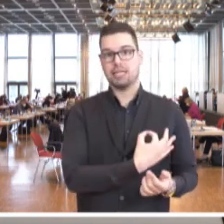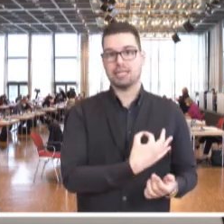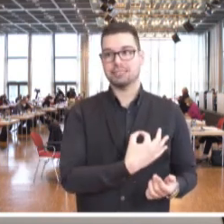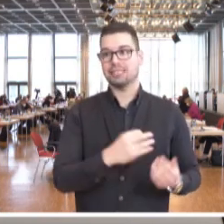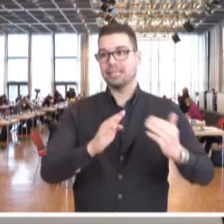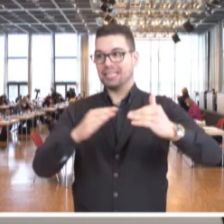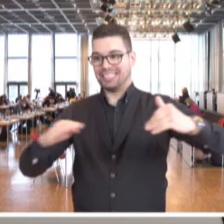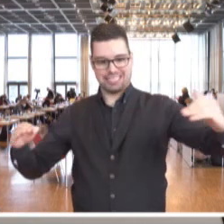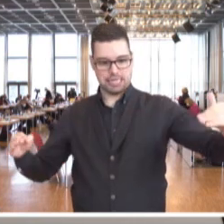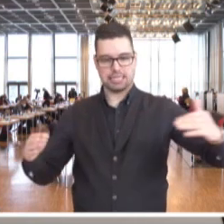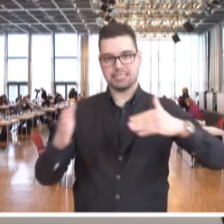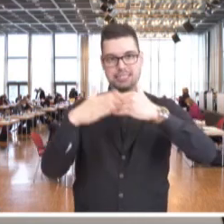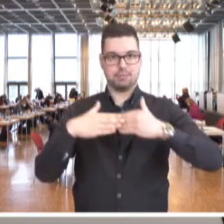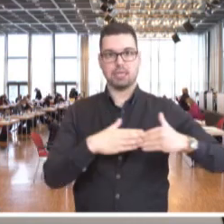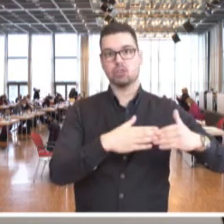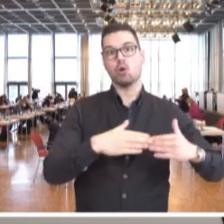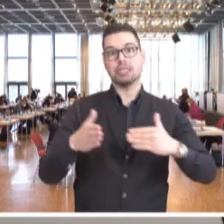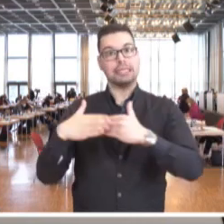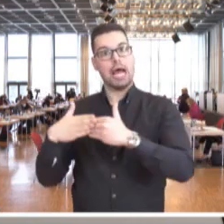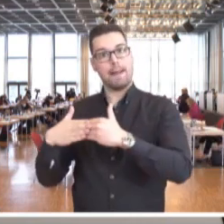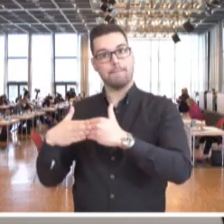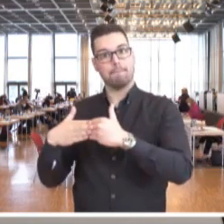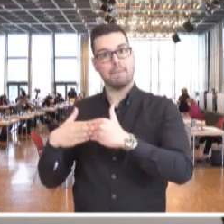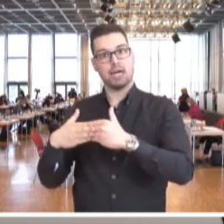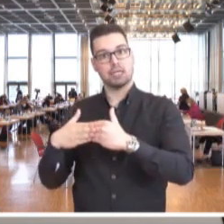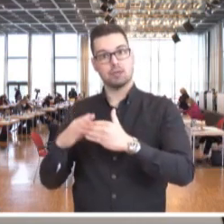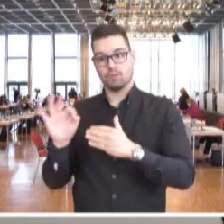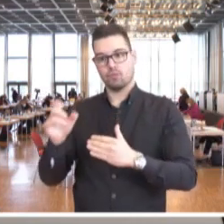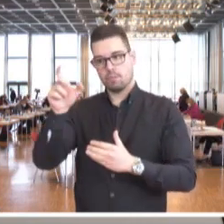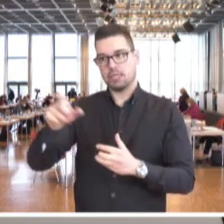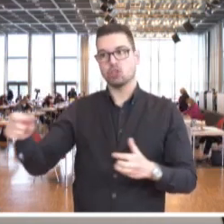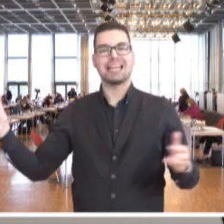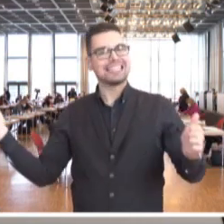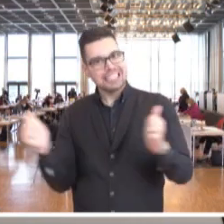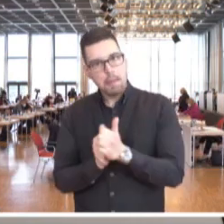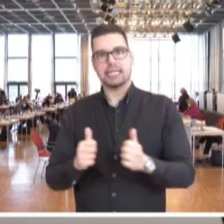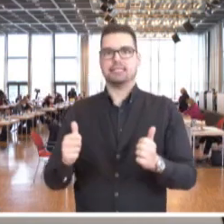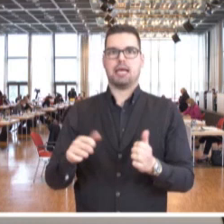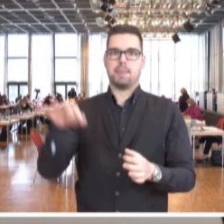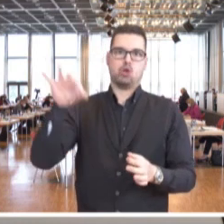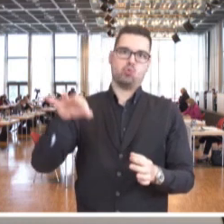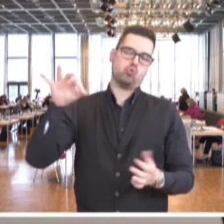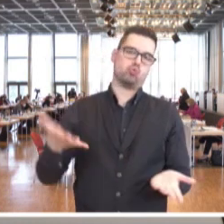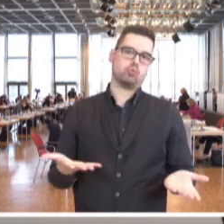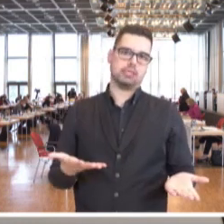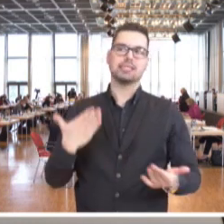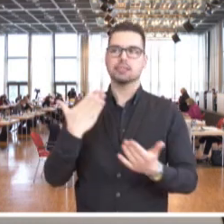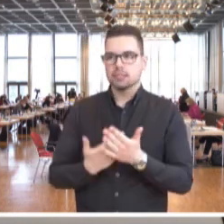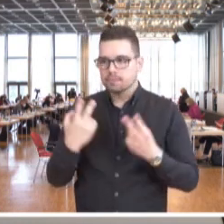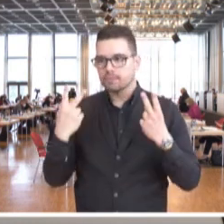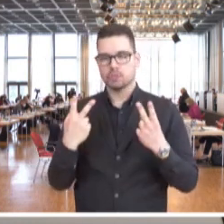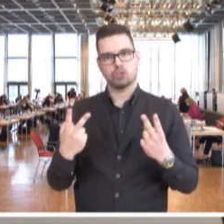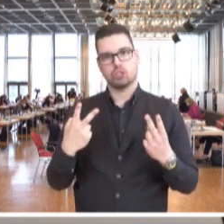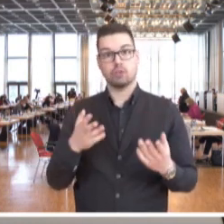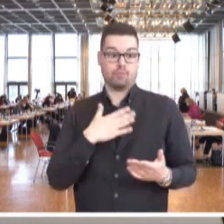grenznahen Bereich, auch gerade zu den Nachbarn, dass wir hier auch, wie gesagt, für die Menschen gemeinsame Lösungen finden. Ich glaube, das ist ganz wichtig,